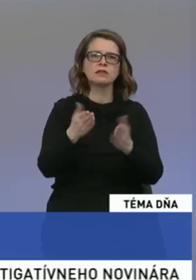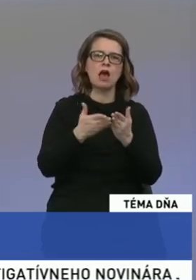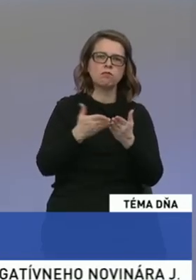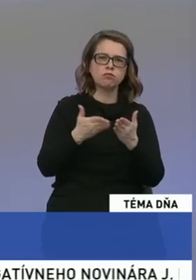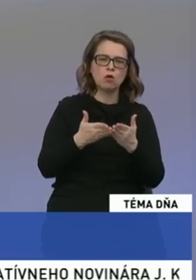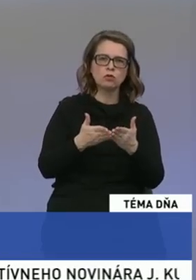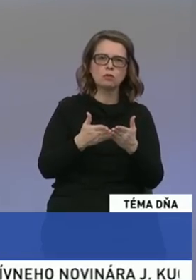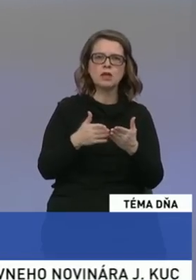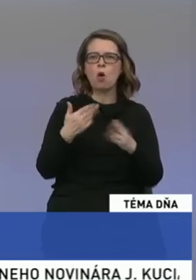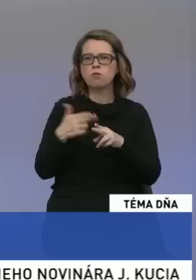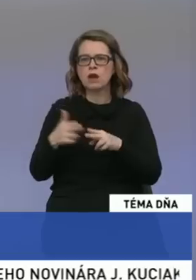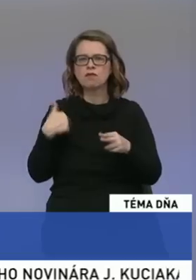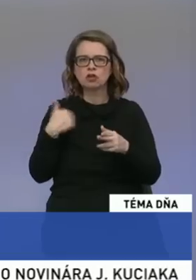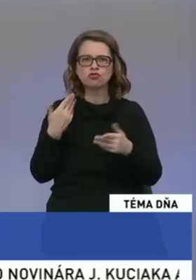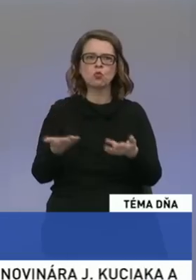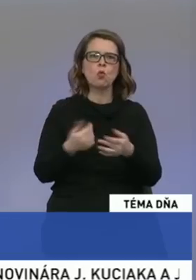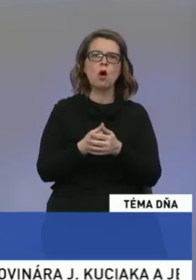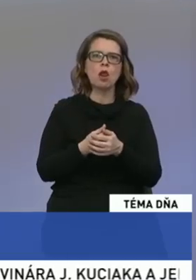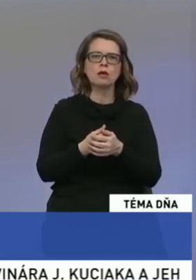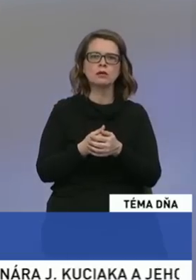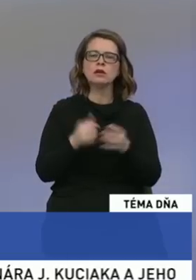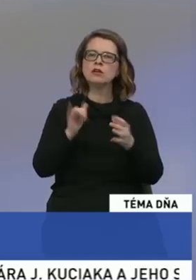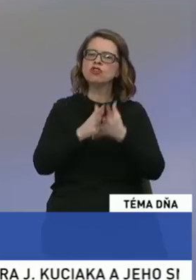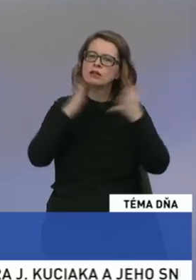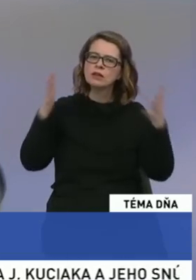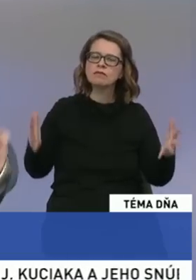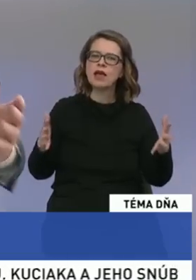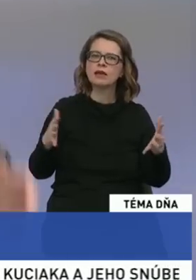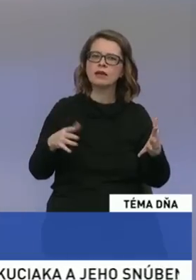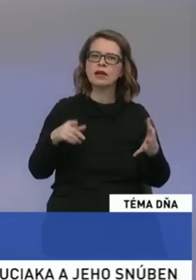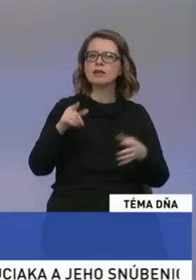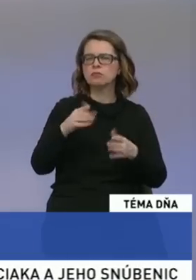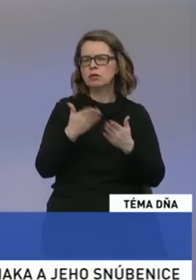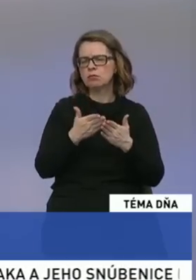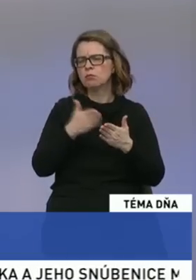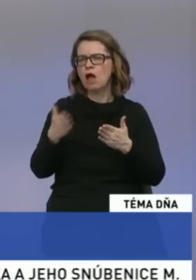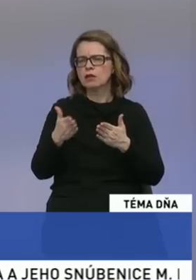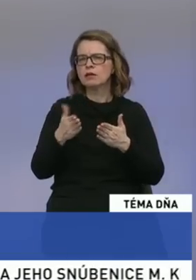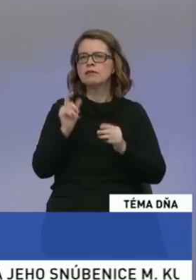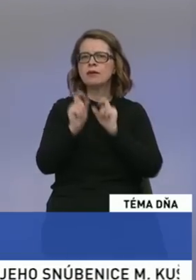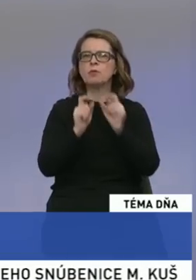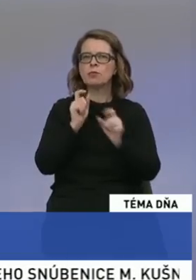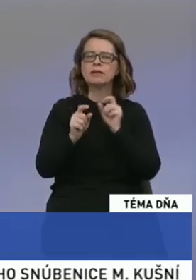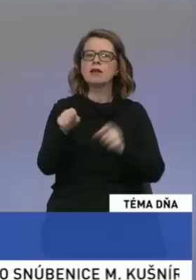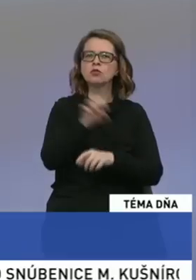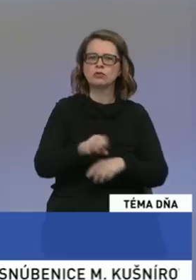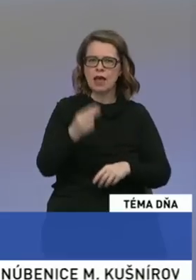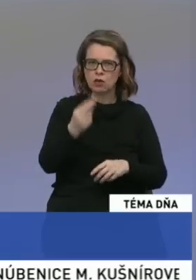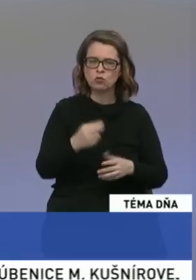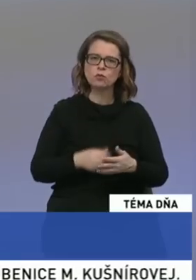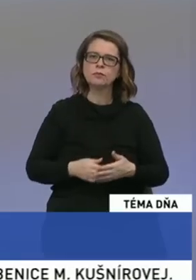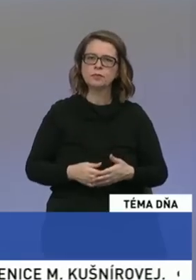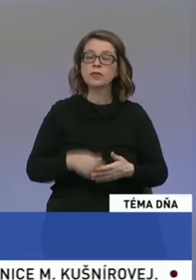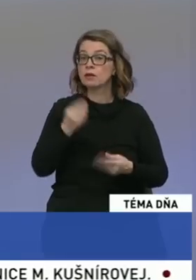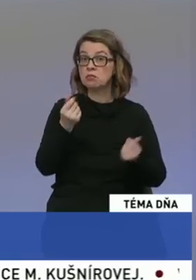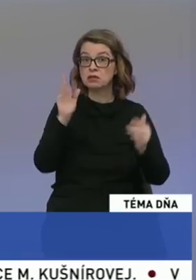Proste aj opravy škôl napríklad a podobne. Proste všetky také väčšie, rozdialnejšie investiácie popri diálniciach, samozrejme, idú z Prskej EÚ. Tých prostriedkov